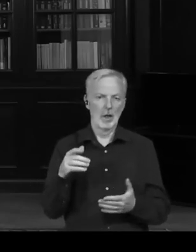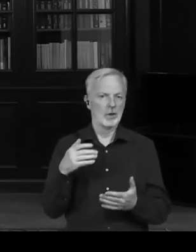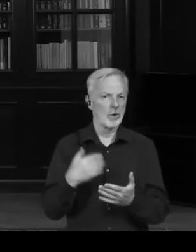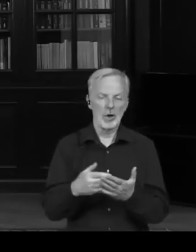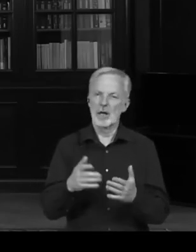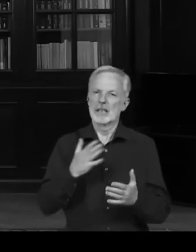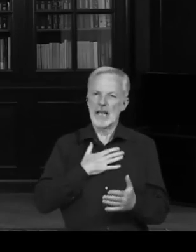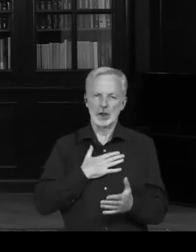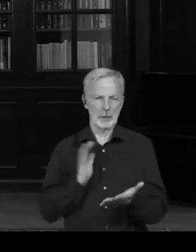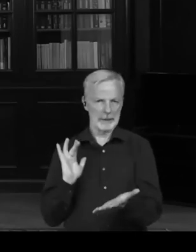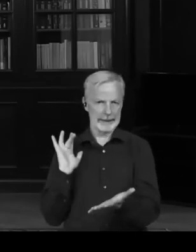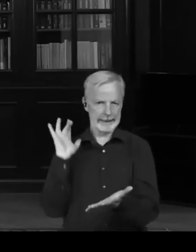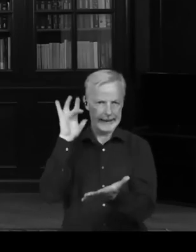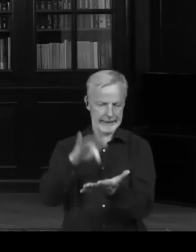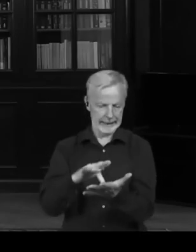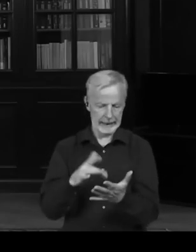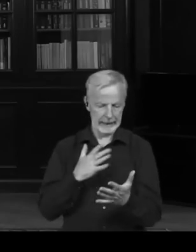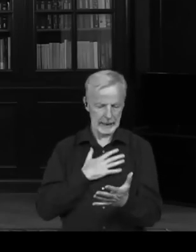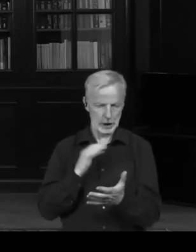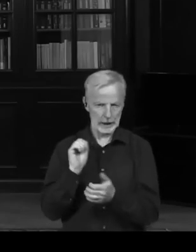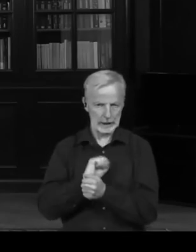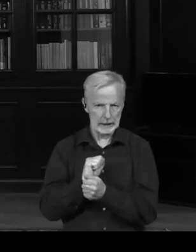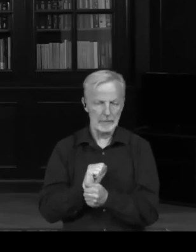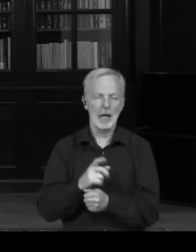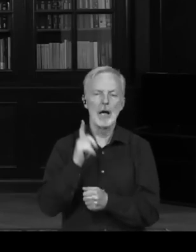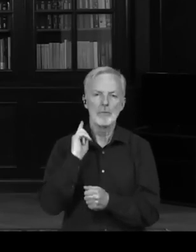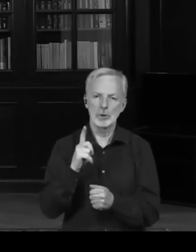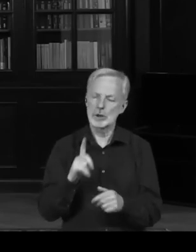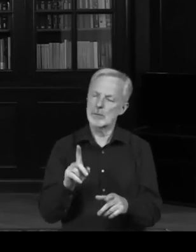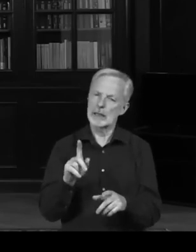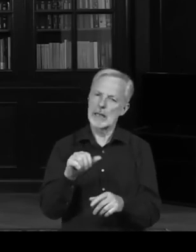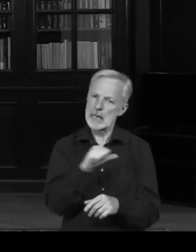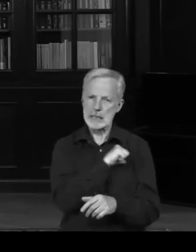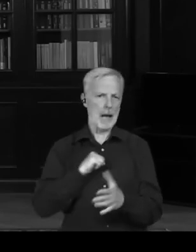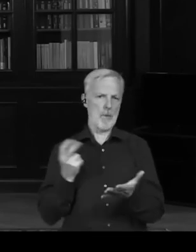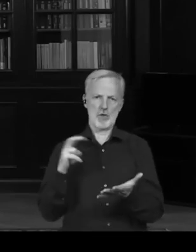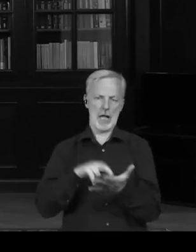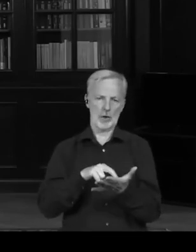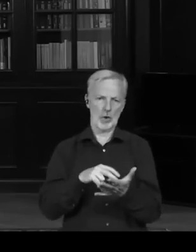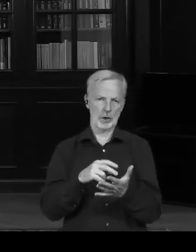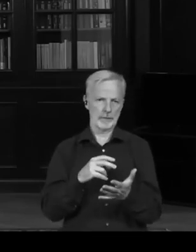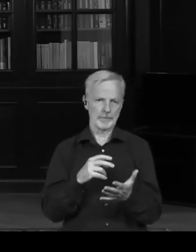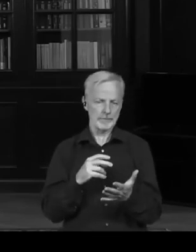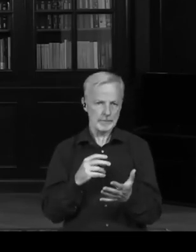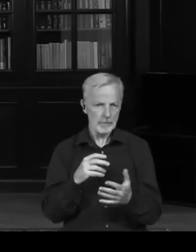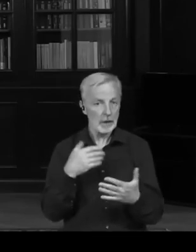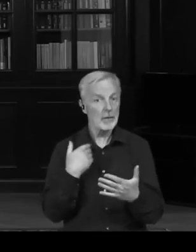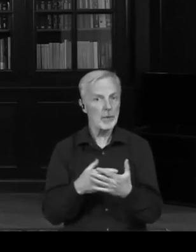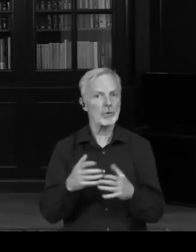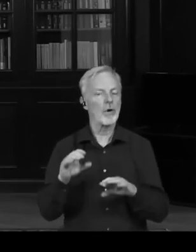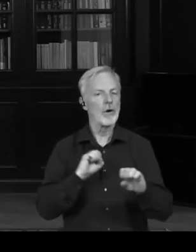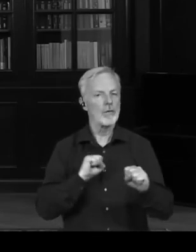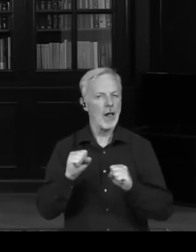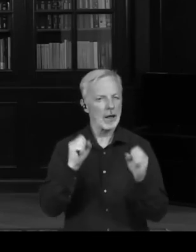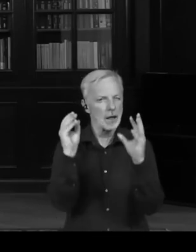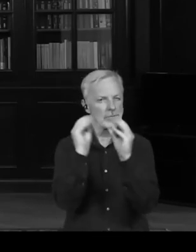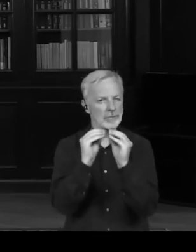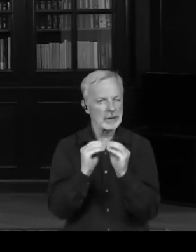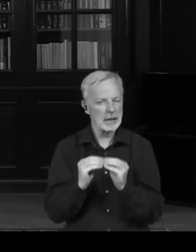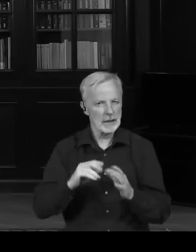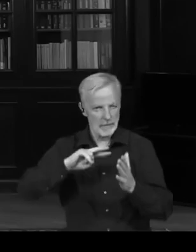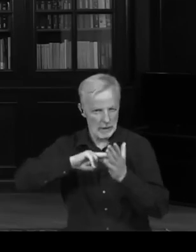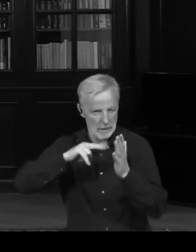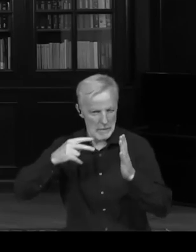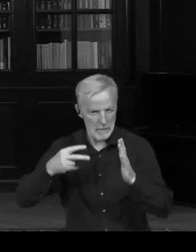pokládám za individua, která neví, co se děje, protože ten, kdo háze volební lístek se jmenem Petra